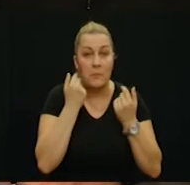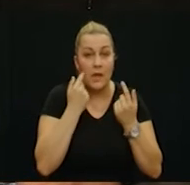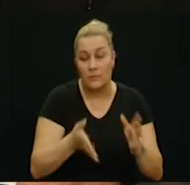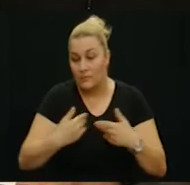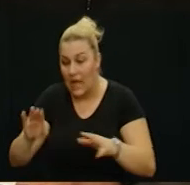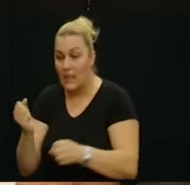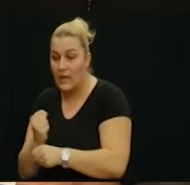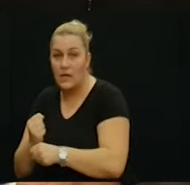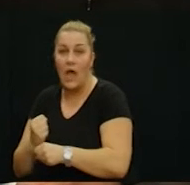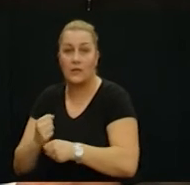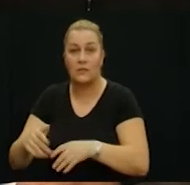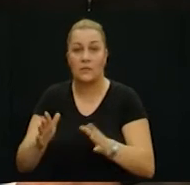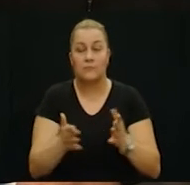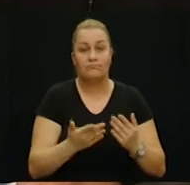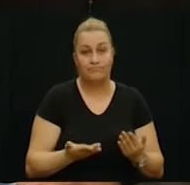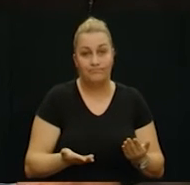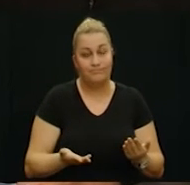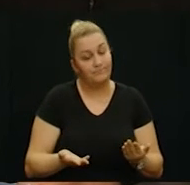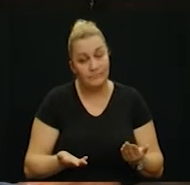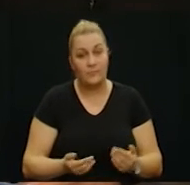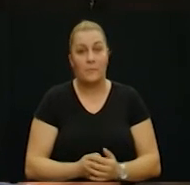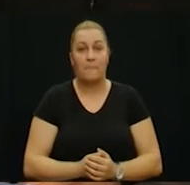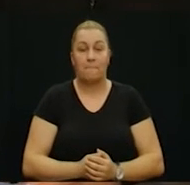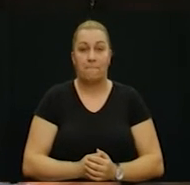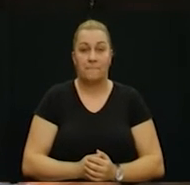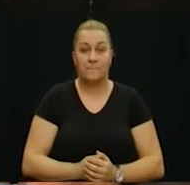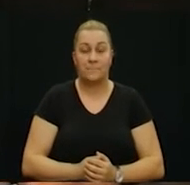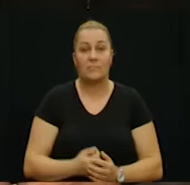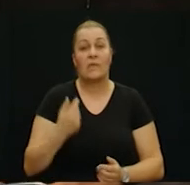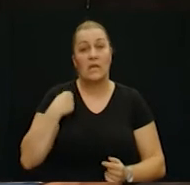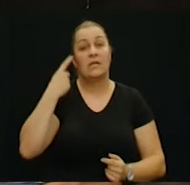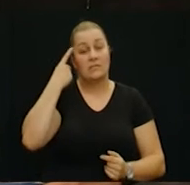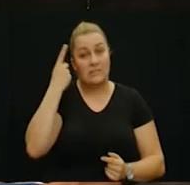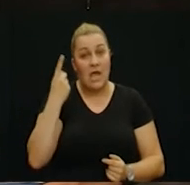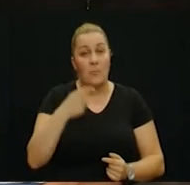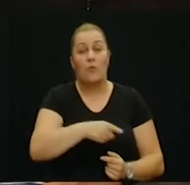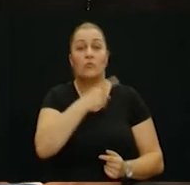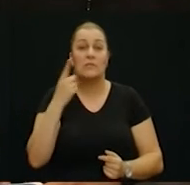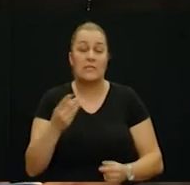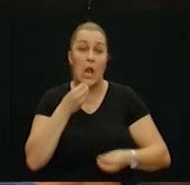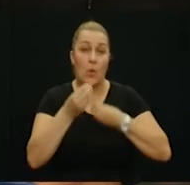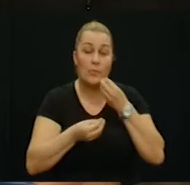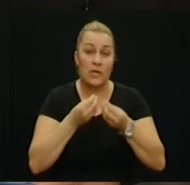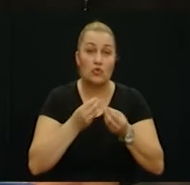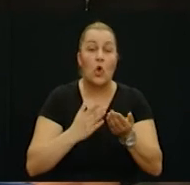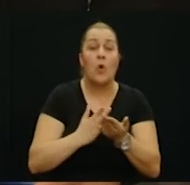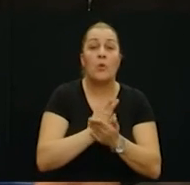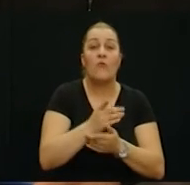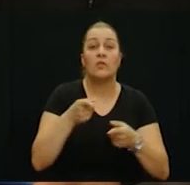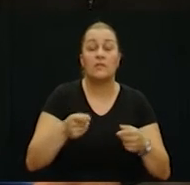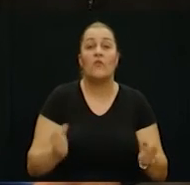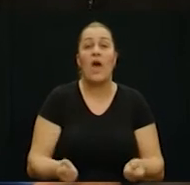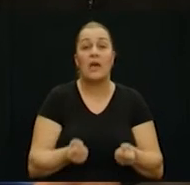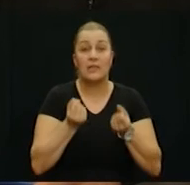najmilije nego se treba ospašavati što se spasiti može. Doktore, znam da kroz silu priču provodi se